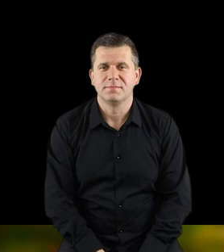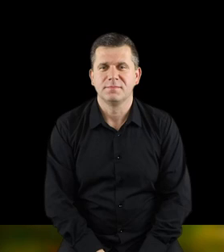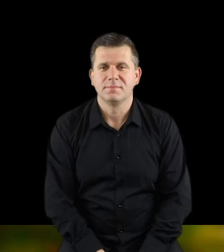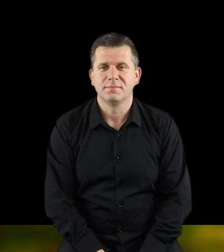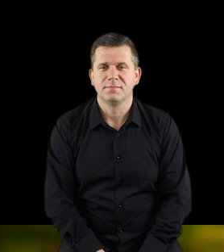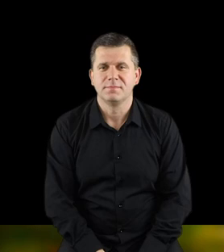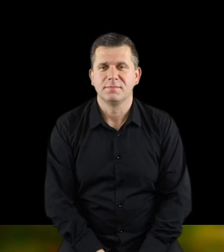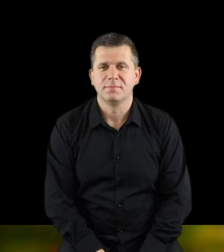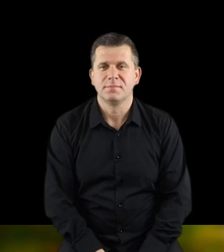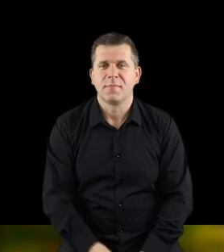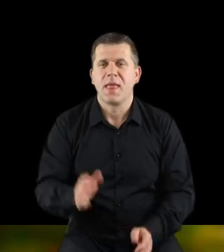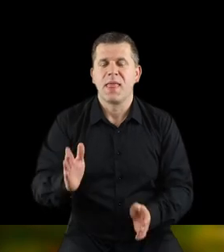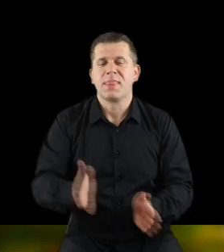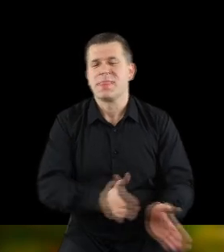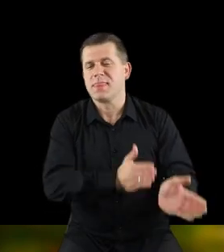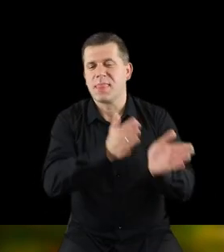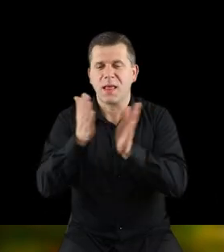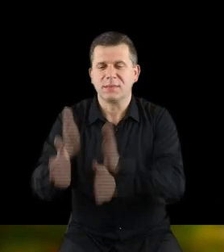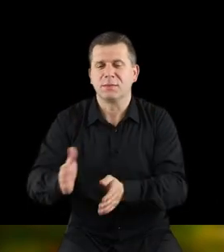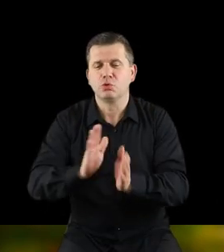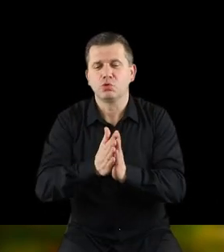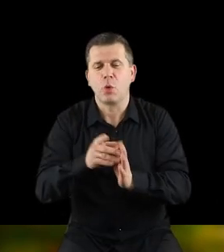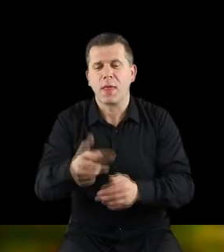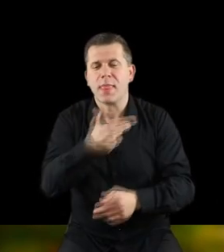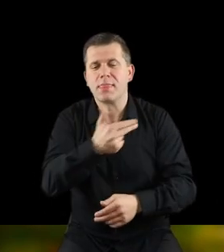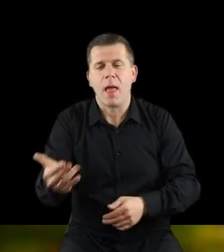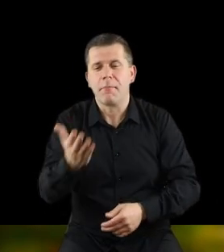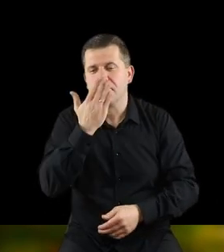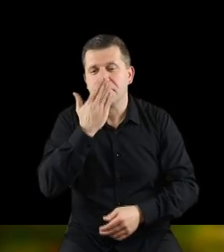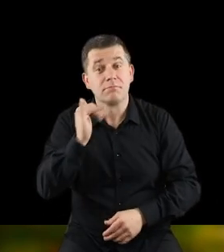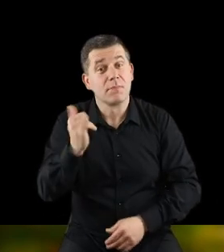O czym będzie następna książka?